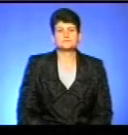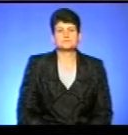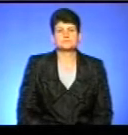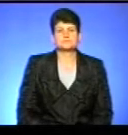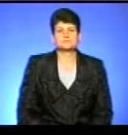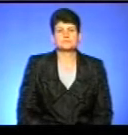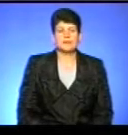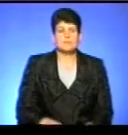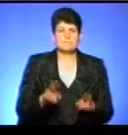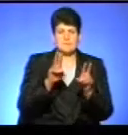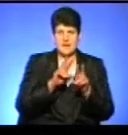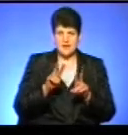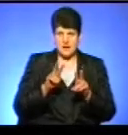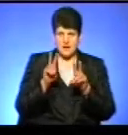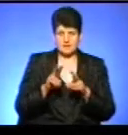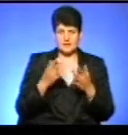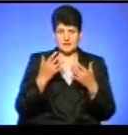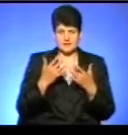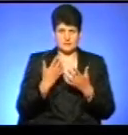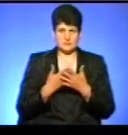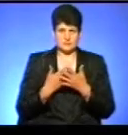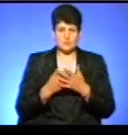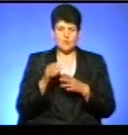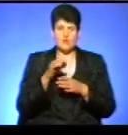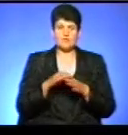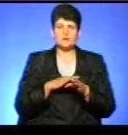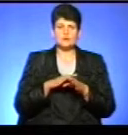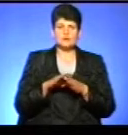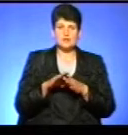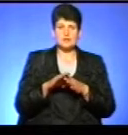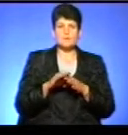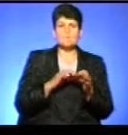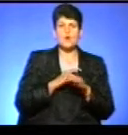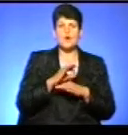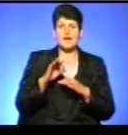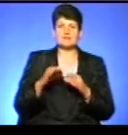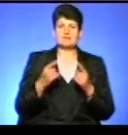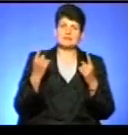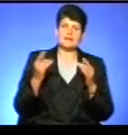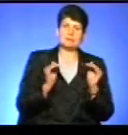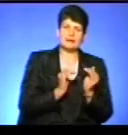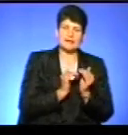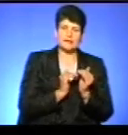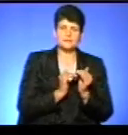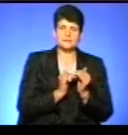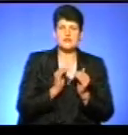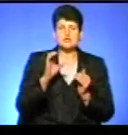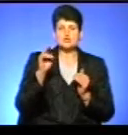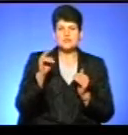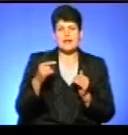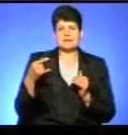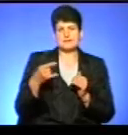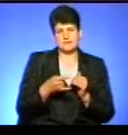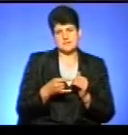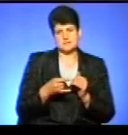Власне, ми переглянули декілька сюжетів про реалізацію, нереалізацію проєктів, малі і великі. От соціальне таксі,